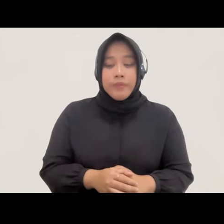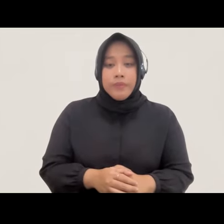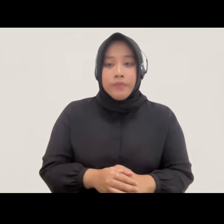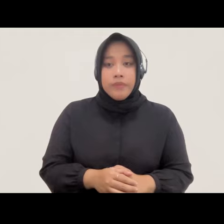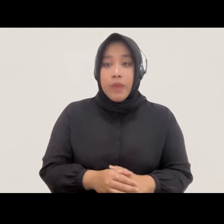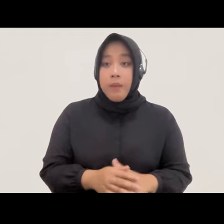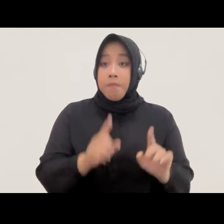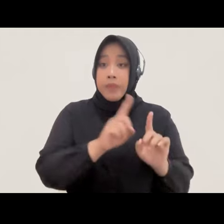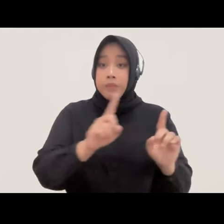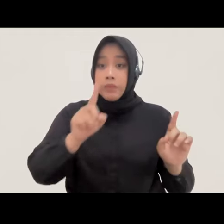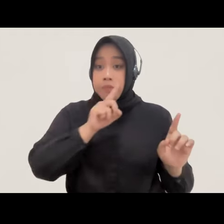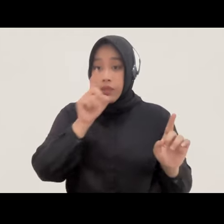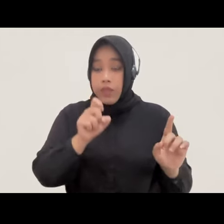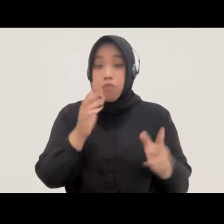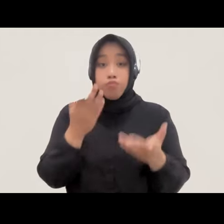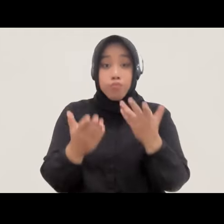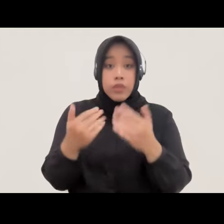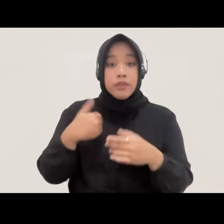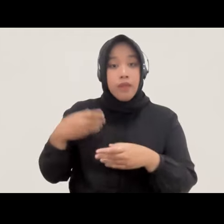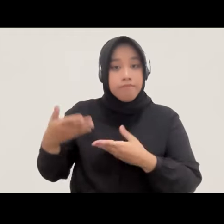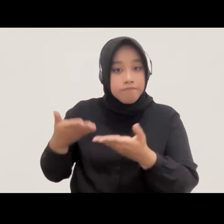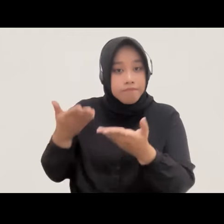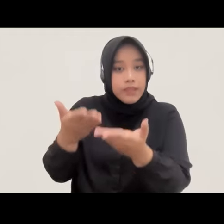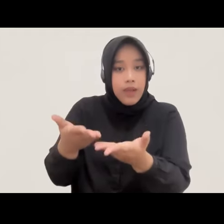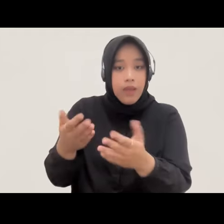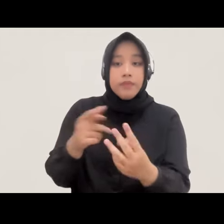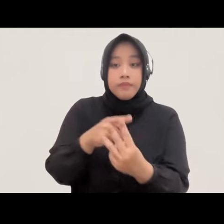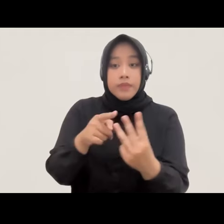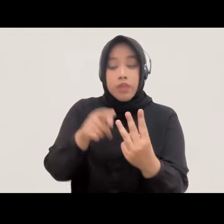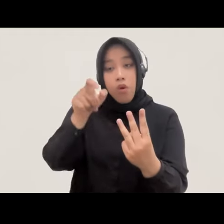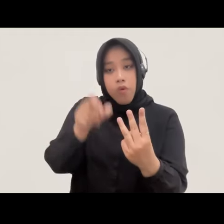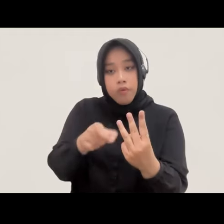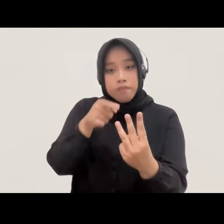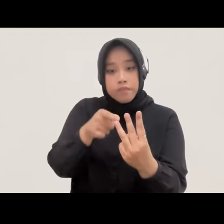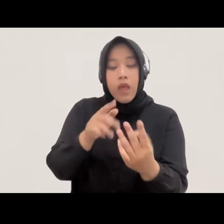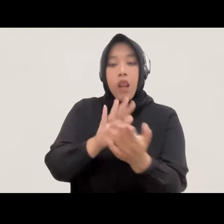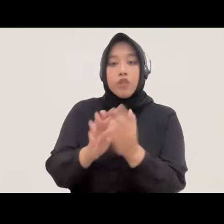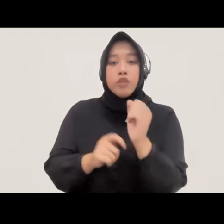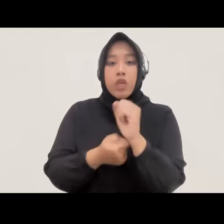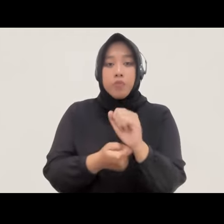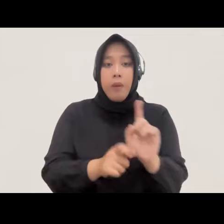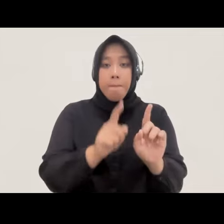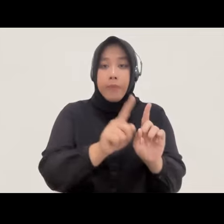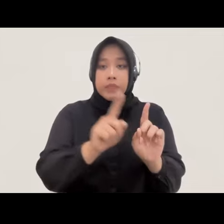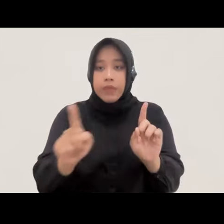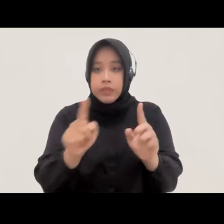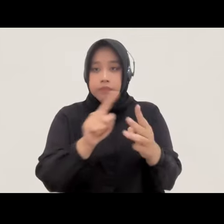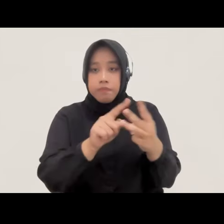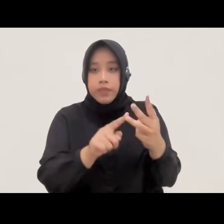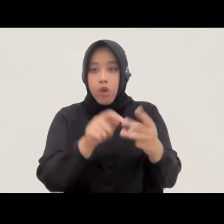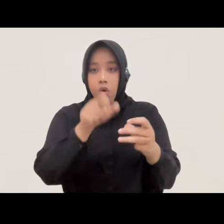setiap pertanyaan lalu nanti mungkin akan saya persilakan dari tiga pertanyaan ini untuk ditanggapi oleh masing-masing pembicara ya